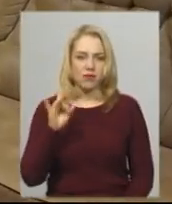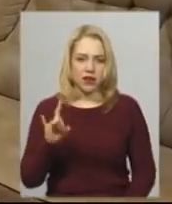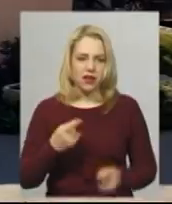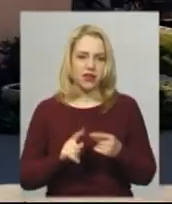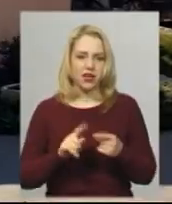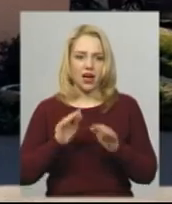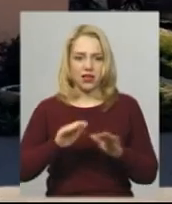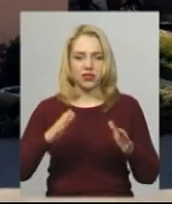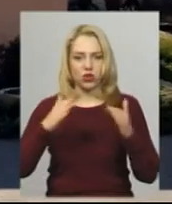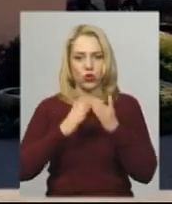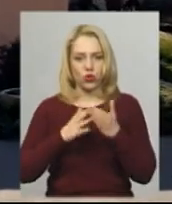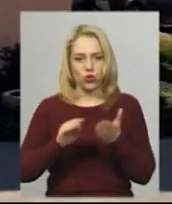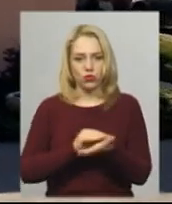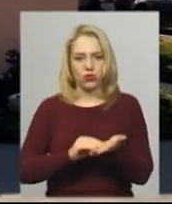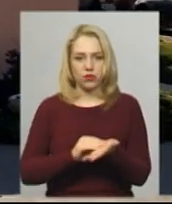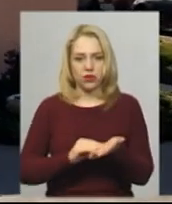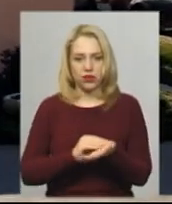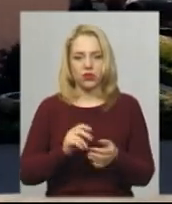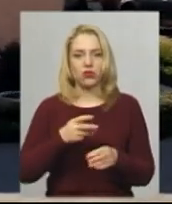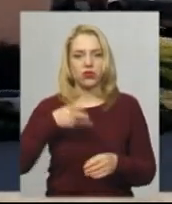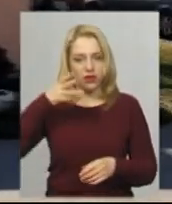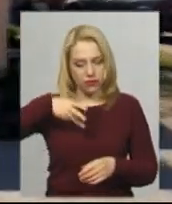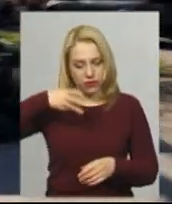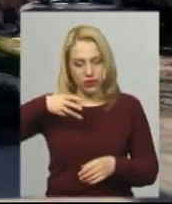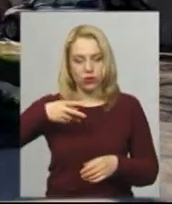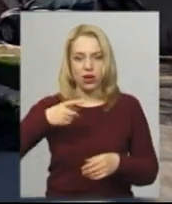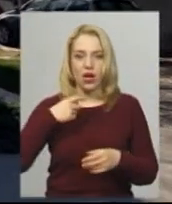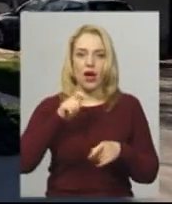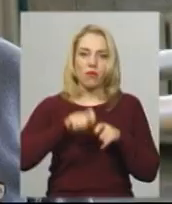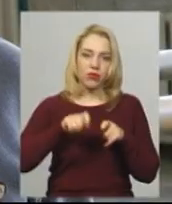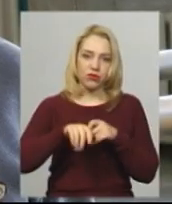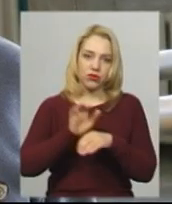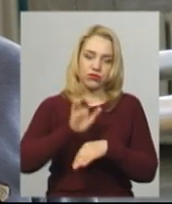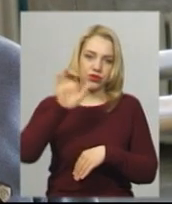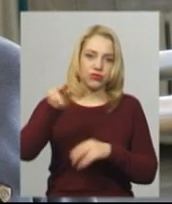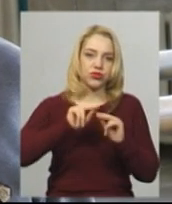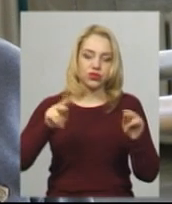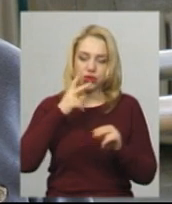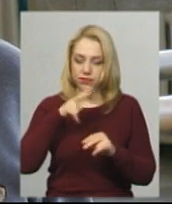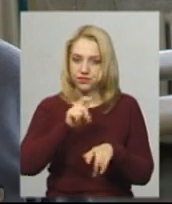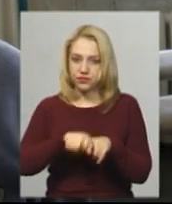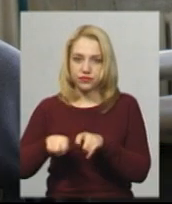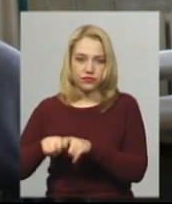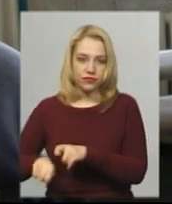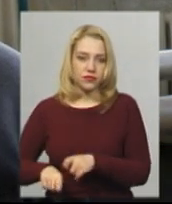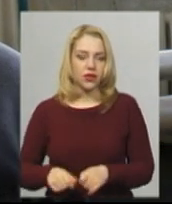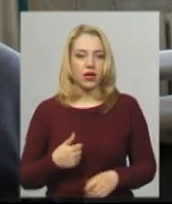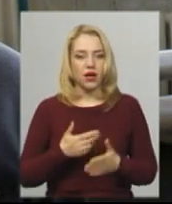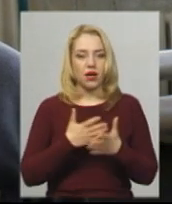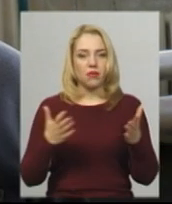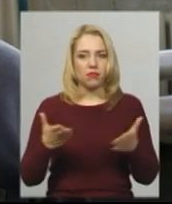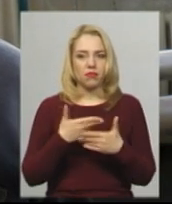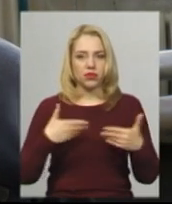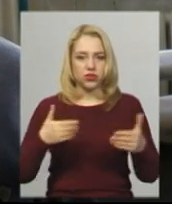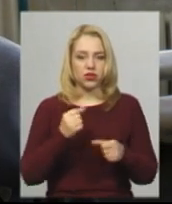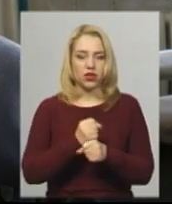у себе вдома, записують відео і направляють на перевірку, додає Іван Гуреєв. Ми більше робимо